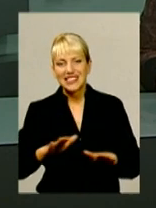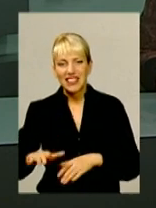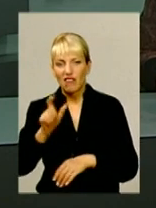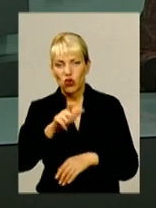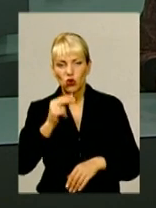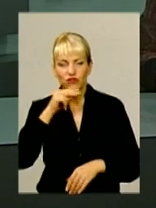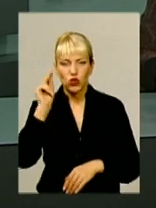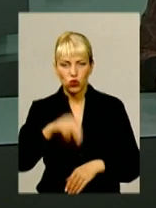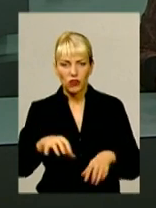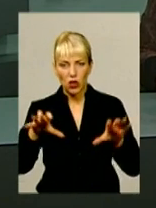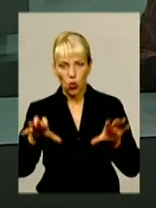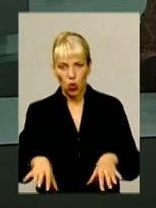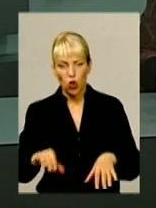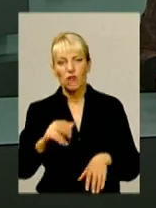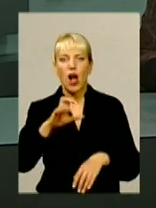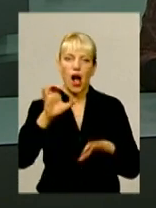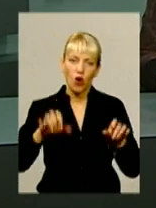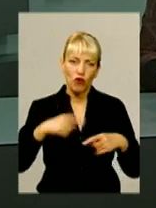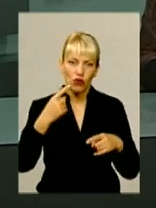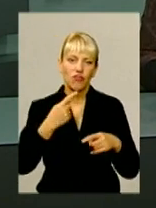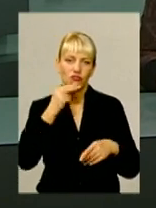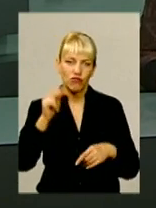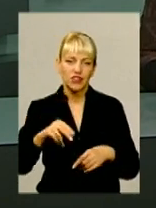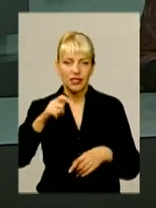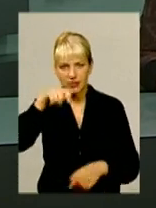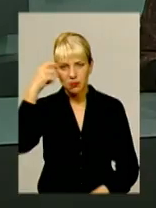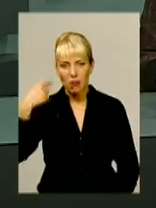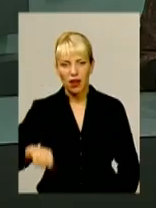винною всьому спеку. Тема продовжує наша кореспондентка.